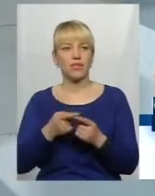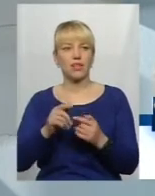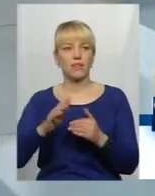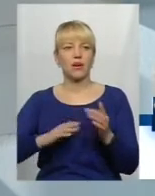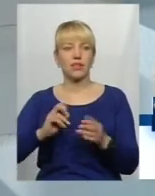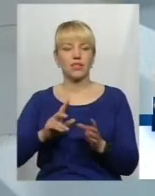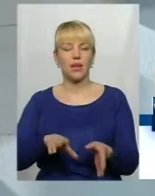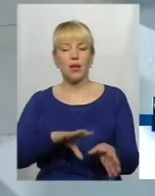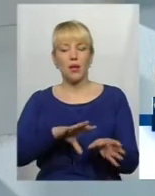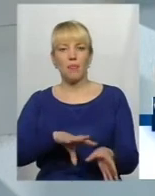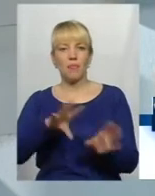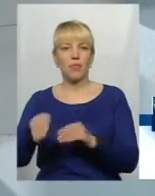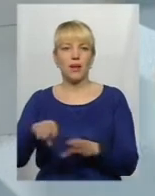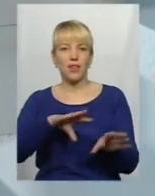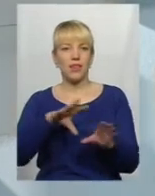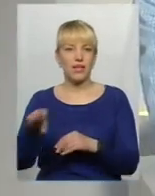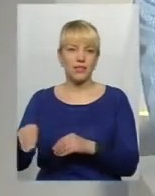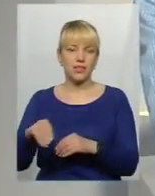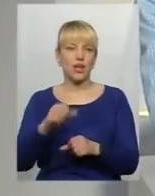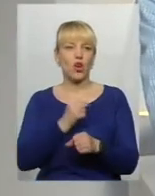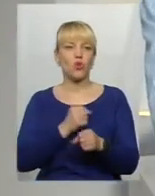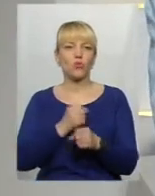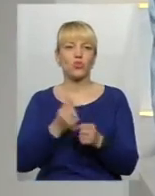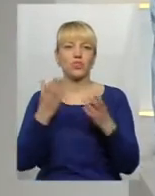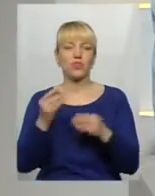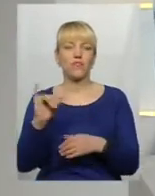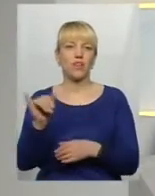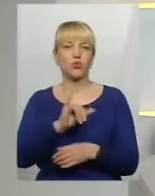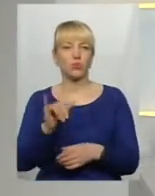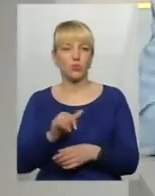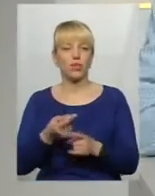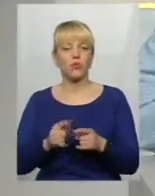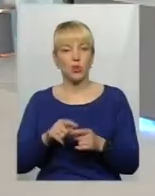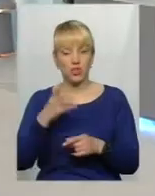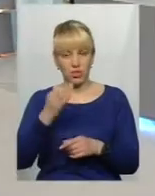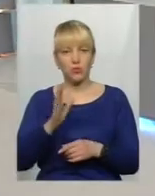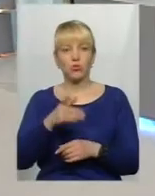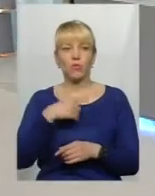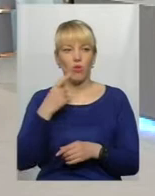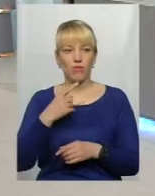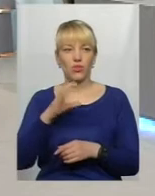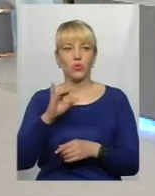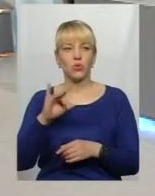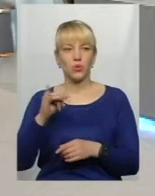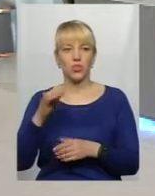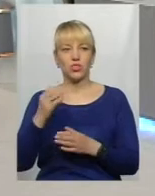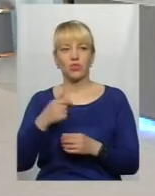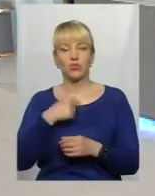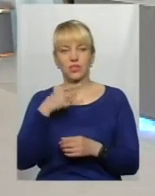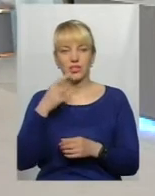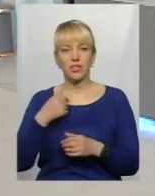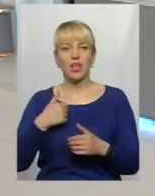перенесення робочих днів на суботу. Про це зараз ми ще поговоримо, бо ще Ван Юрій хотів... Я хотів трішки